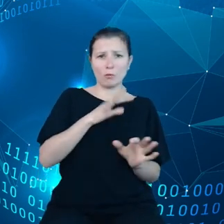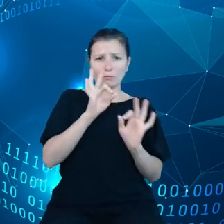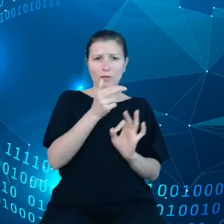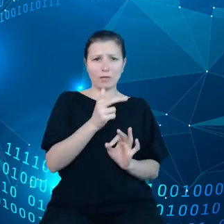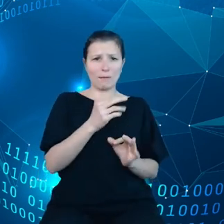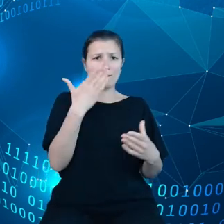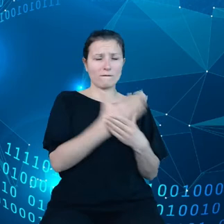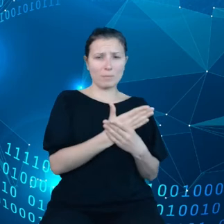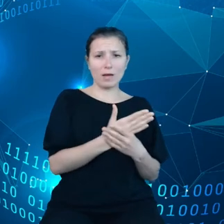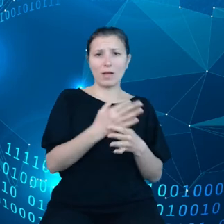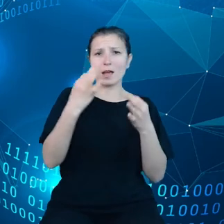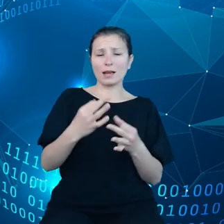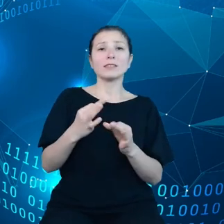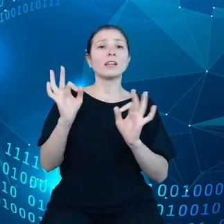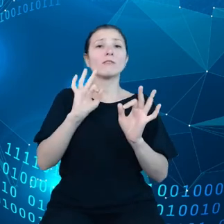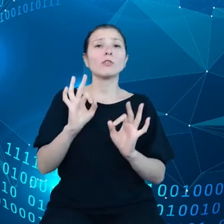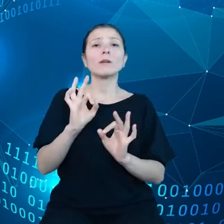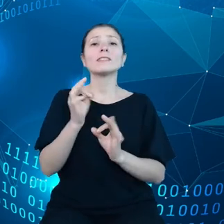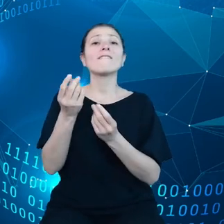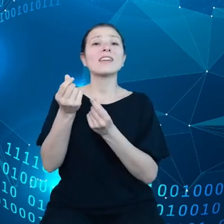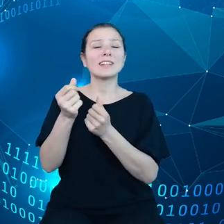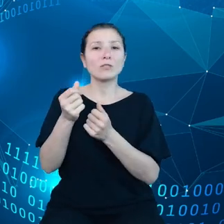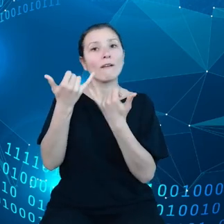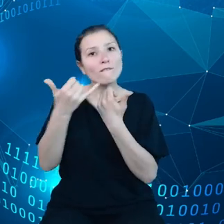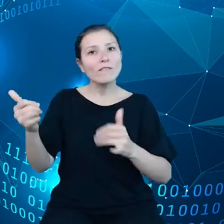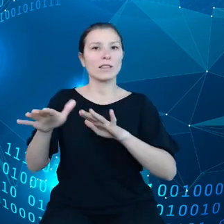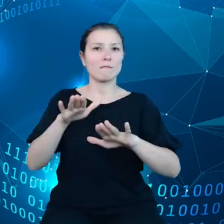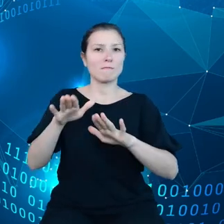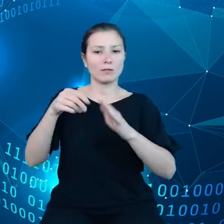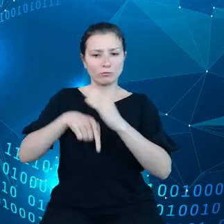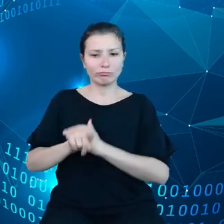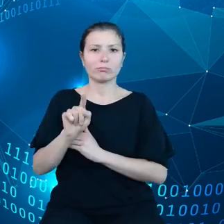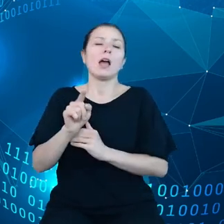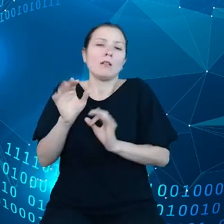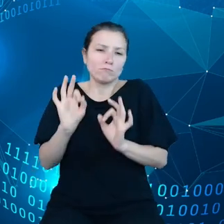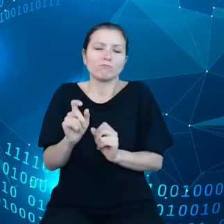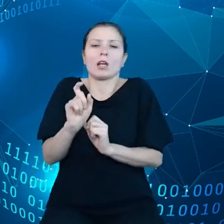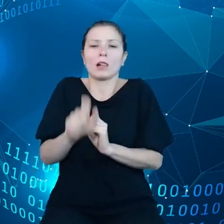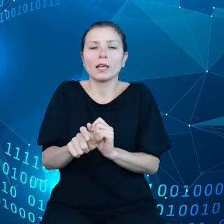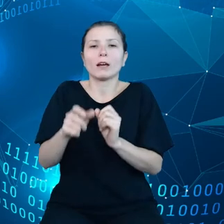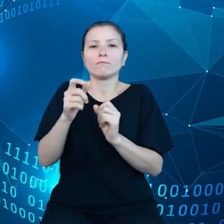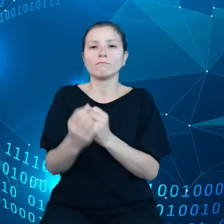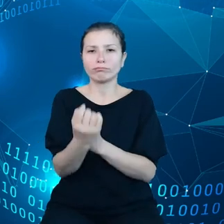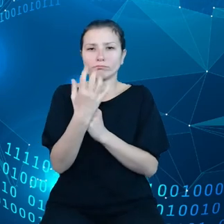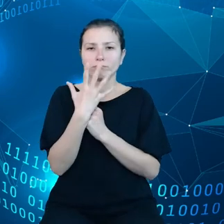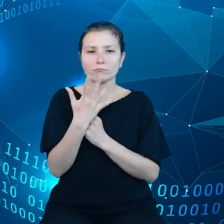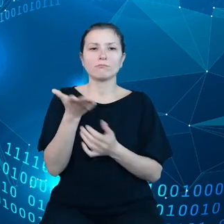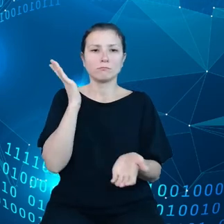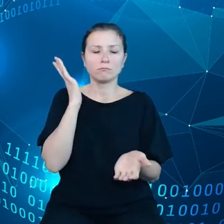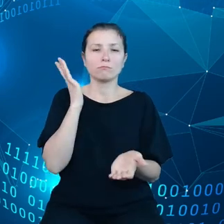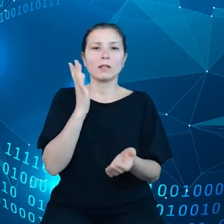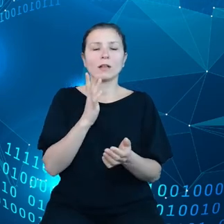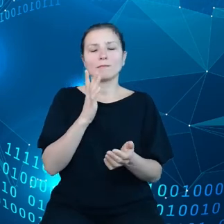finansowe już są w innym miejscu. Dobrze, jednak klikamy. No pierwsze koty zapłoty. Nie udało się.